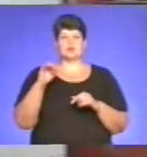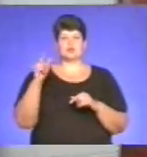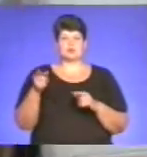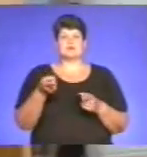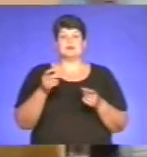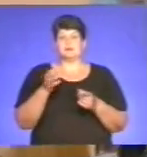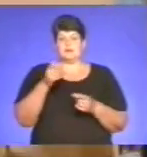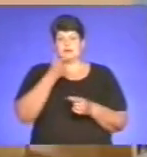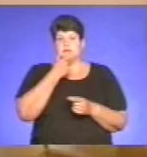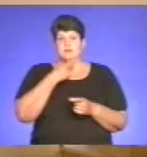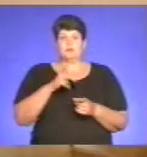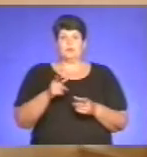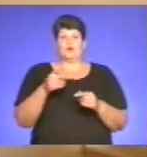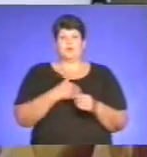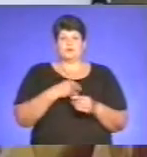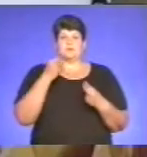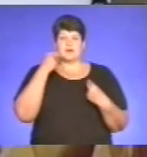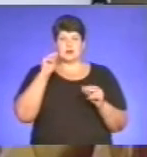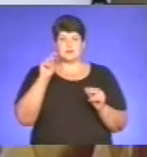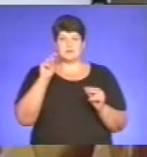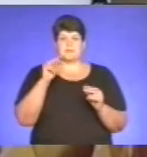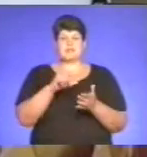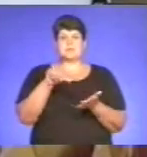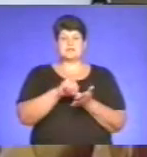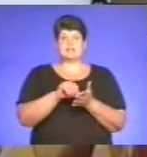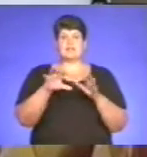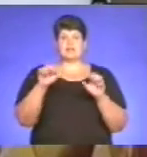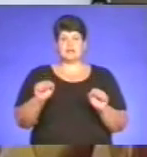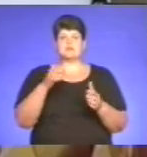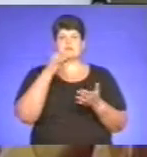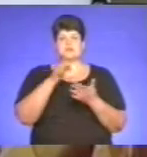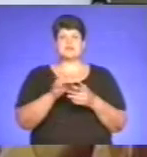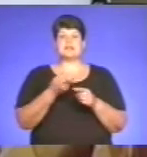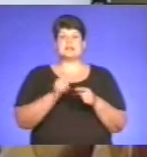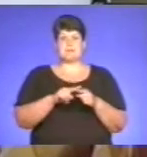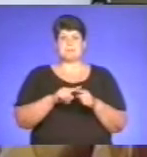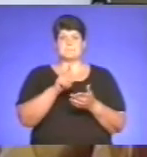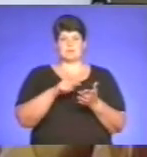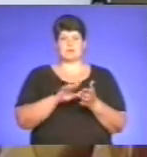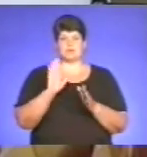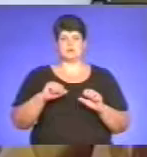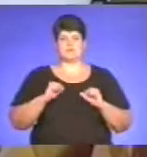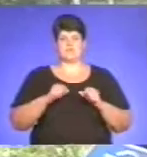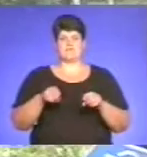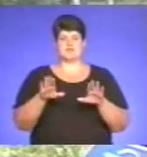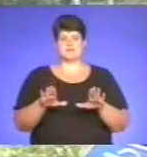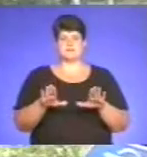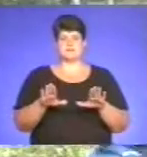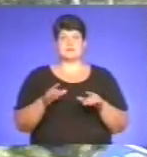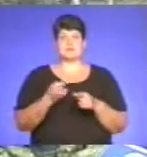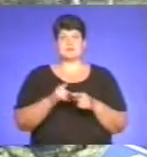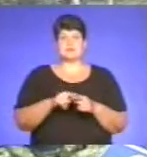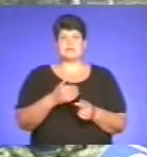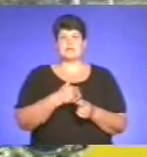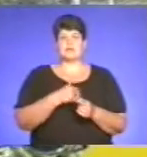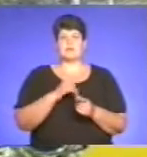справді скромне, тому хотілося б ліпшого. Представники влади наголосили, що це питання намагатимуться вирішити. Соціальними ініціативами